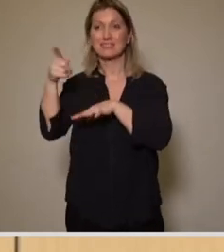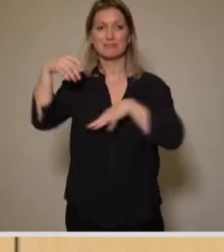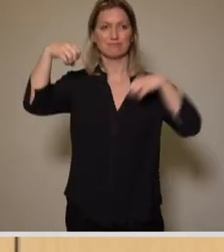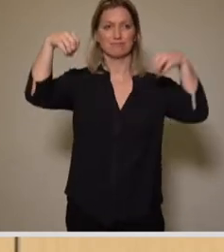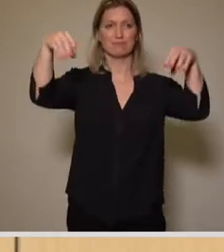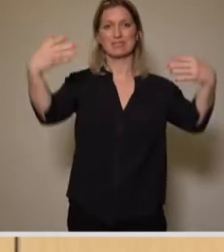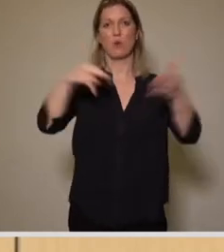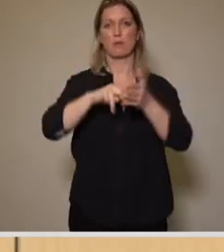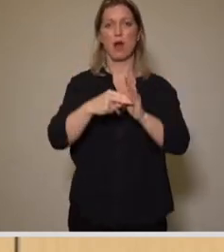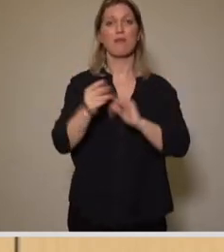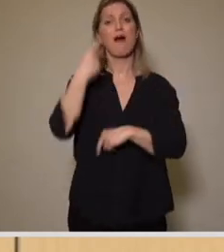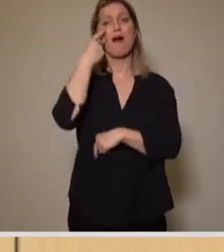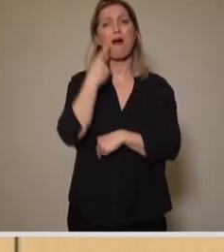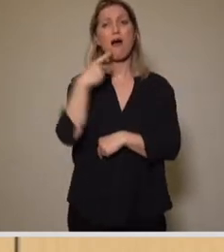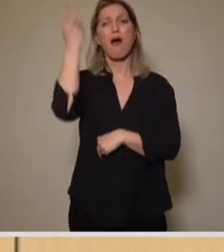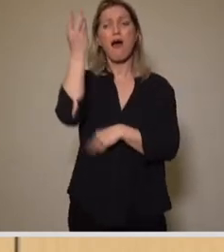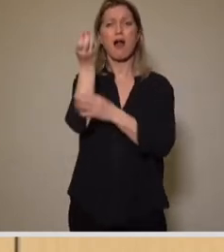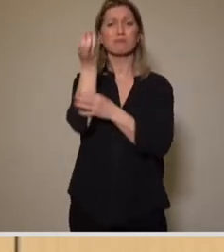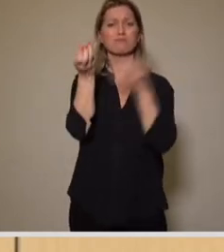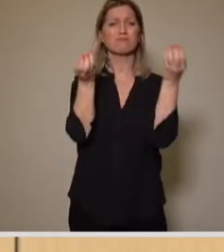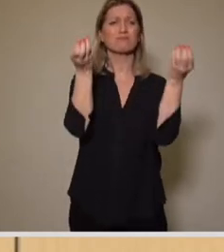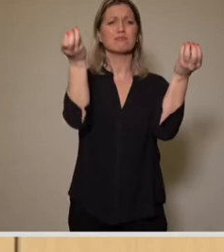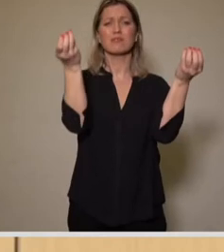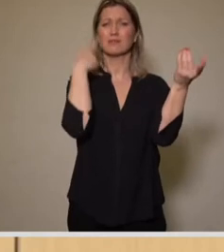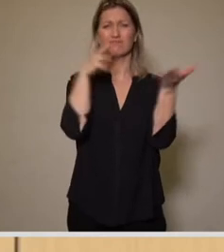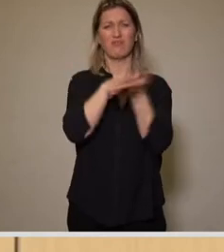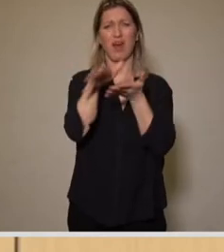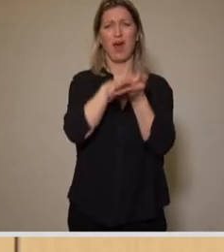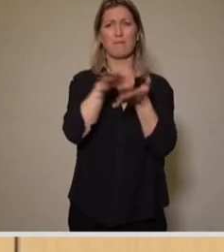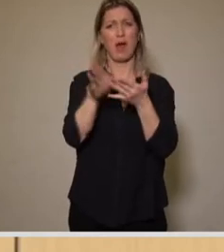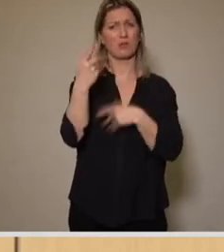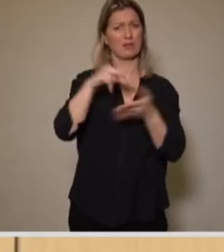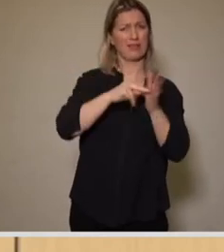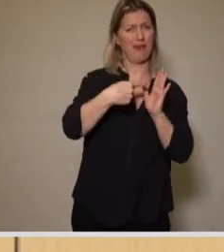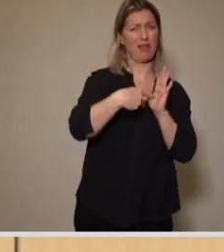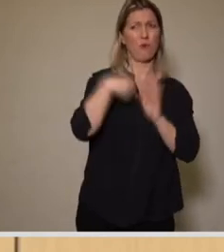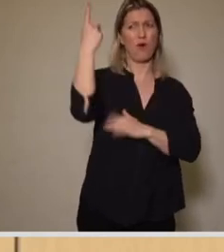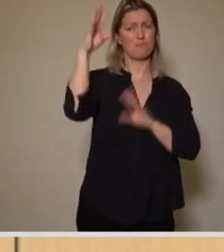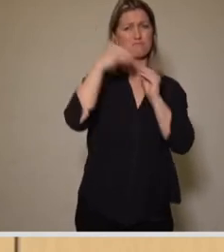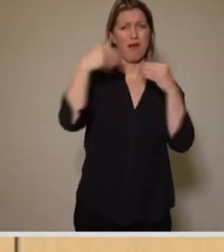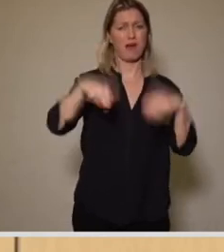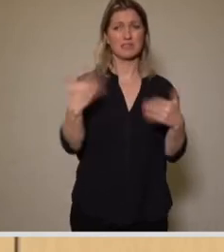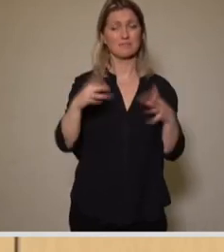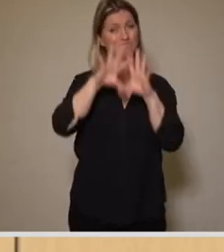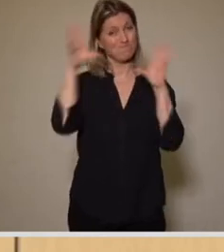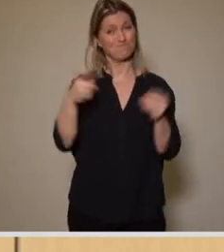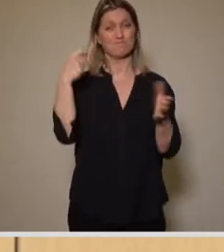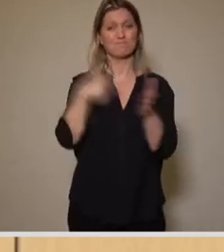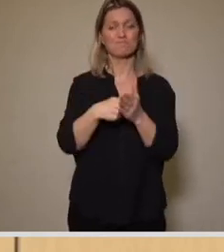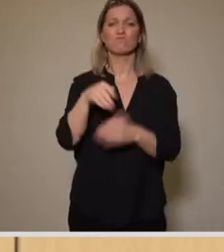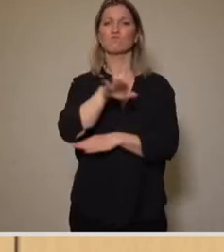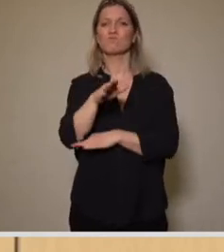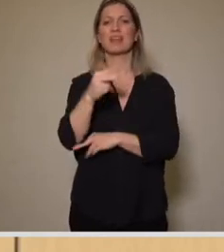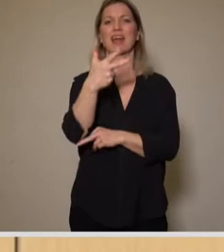Beleuchtungskörper waren verschlissen und sprachen nicht mit den aktuellen technischen Anforderungen. Die Kosten der Maßnahme trugen rund 43.000